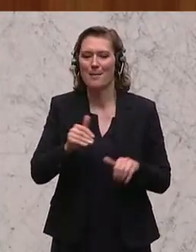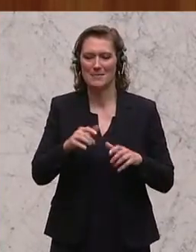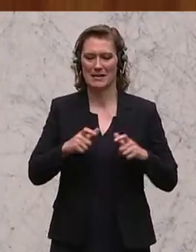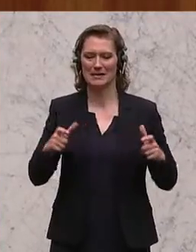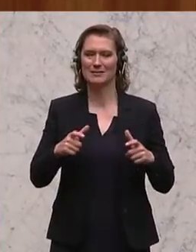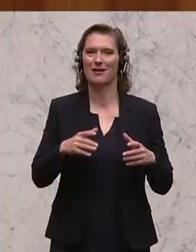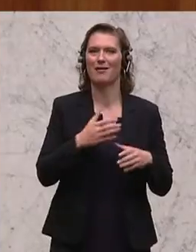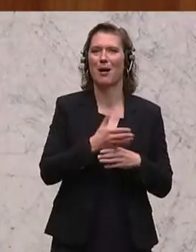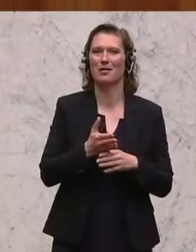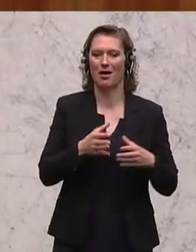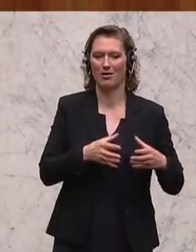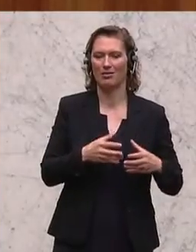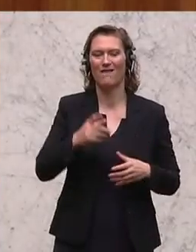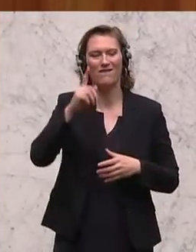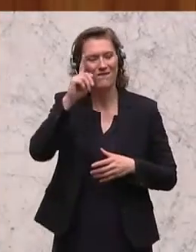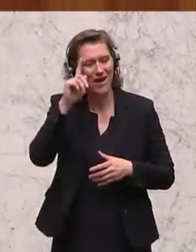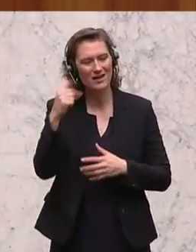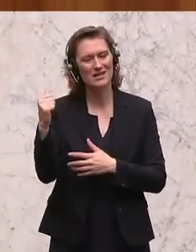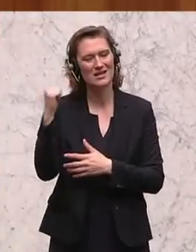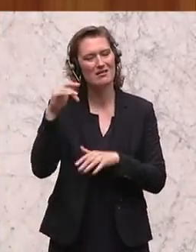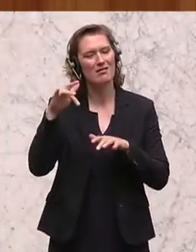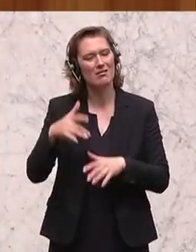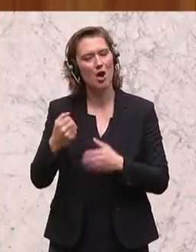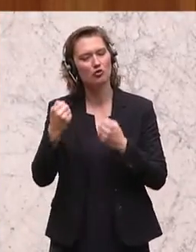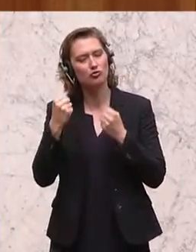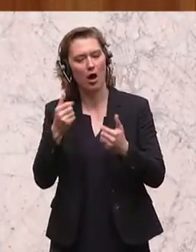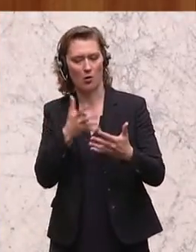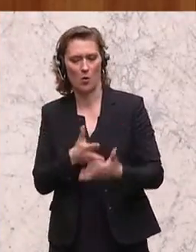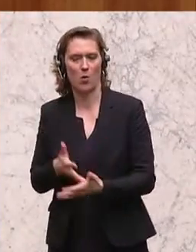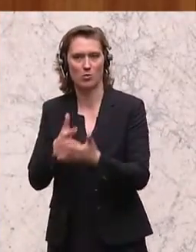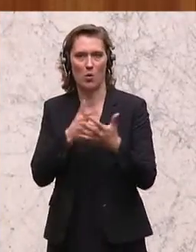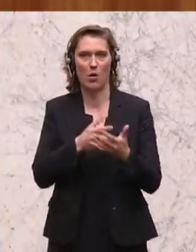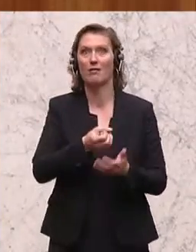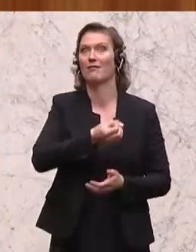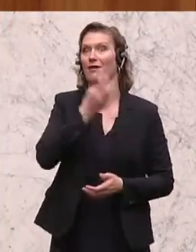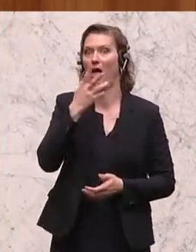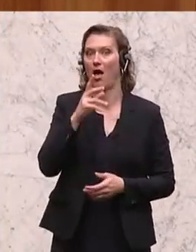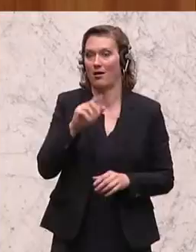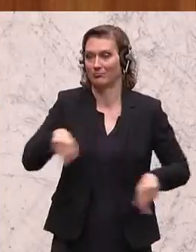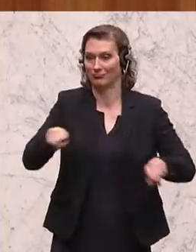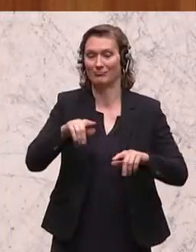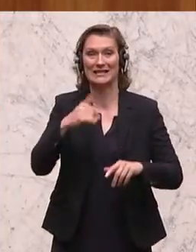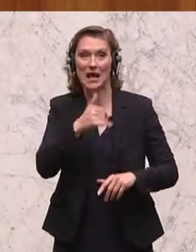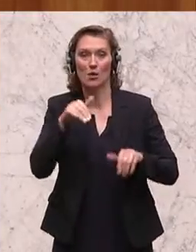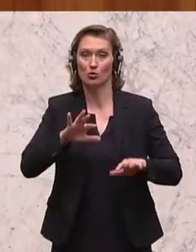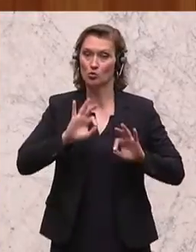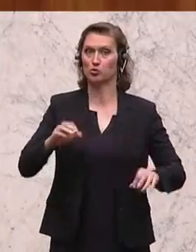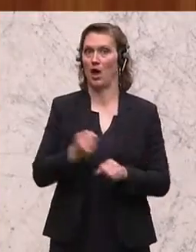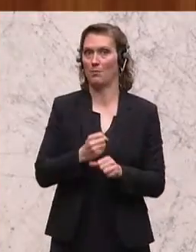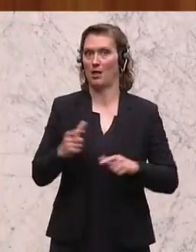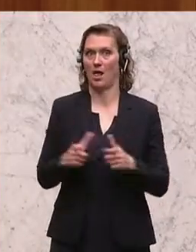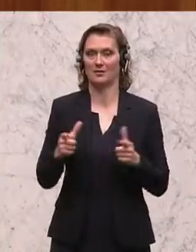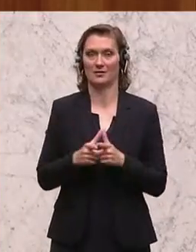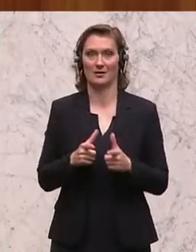weiß, ich habe eine entsprechend starke Kontrolle in meinem Rücken, weil dann sind auch die Beamten entsprechend gefordert und auch das Kabinett entsprechend gefordert. Und wir haben die